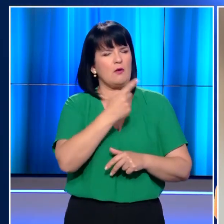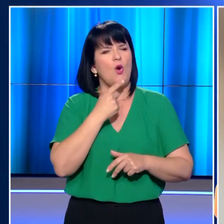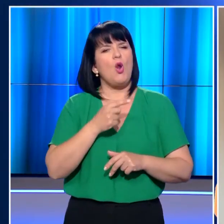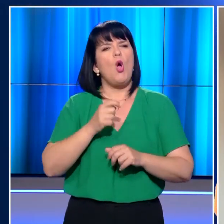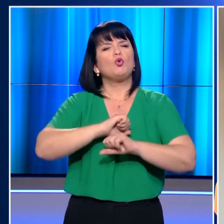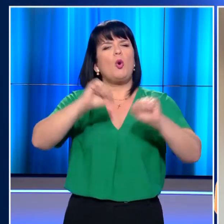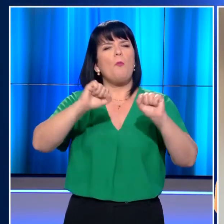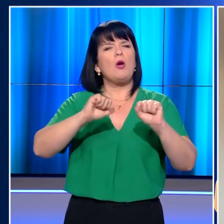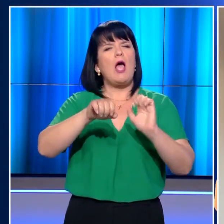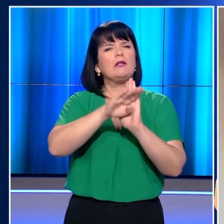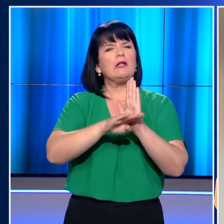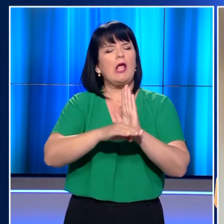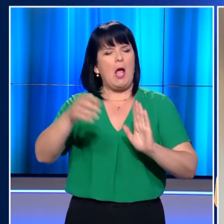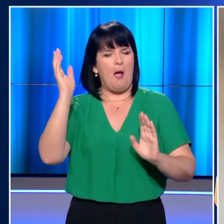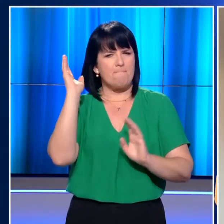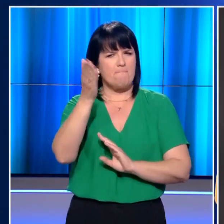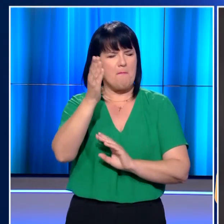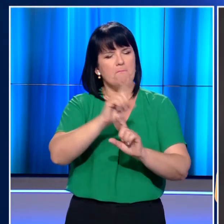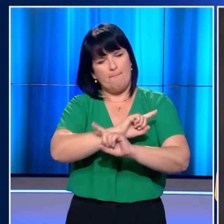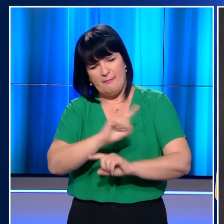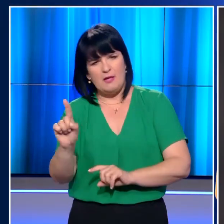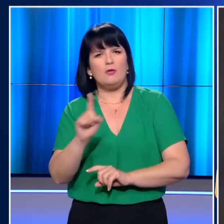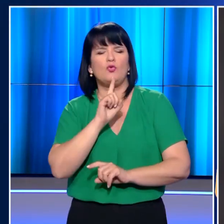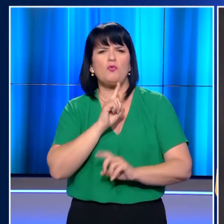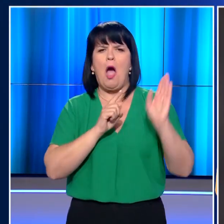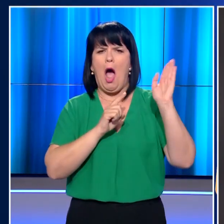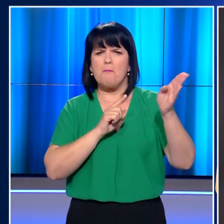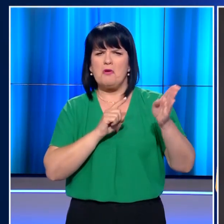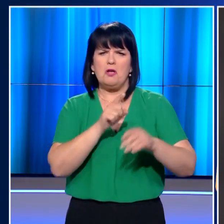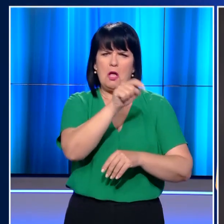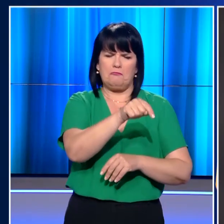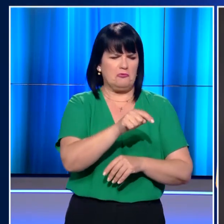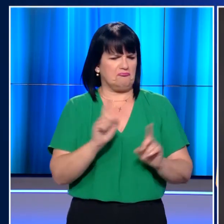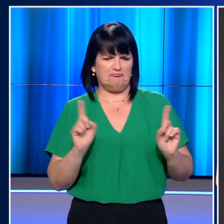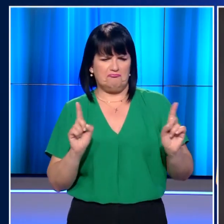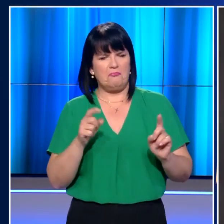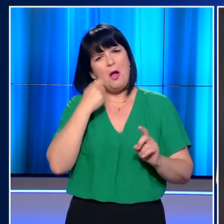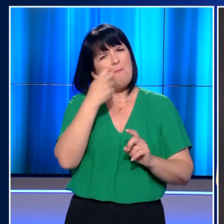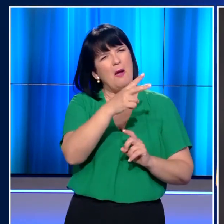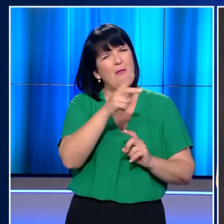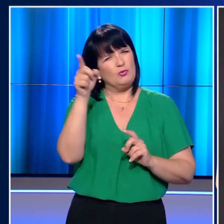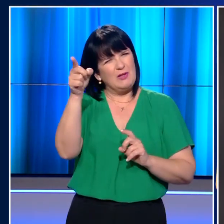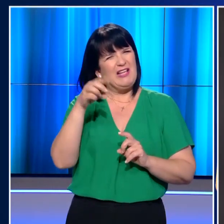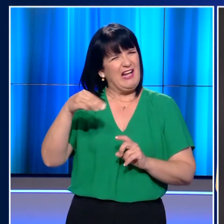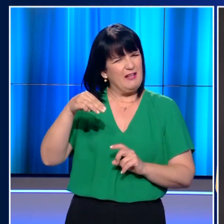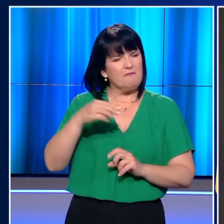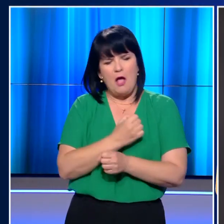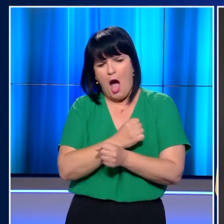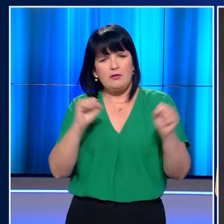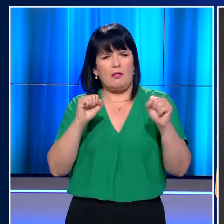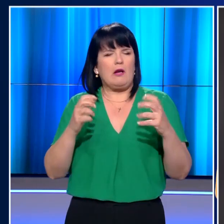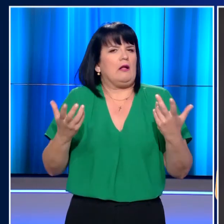την καταπολέμηση της τρομοκρατίας. Δεν θεωρήθηκε ποτέ όμως σοβαρή απειλή για την ασφάλεια της χώρας. Η μητέρα του πίσω στη Λιβύη αντιδράει